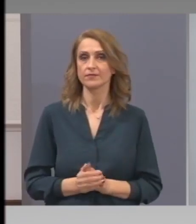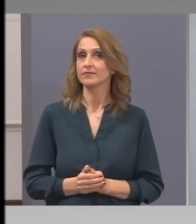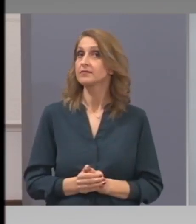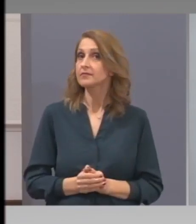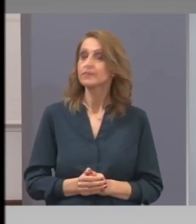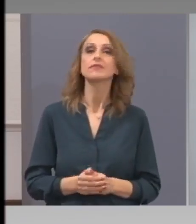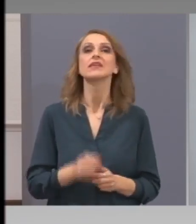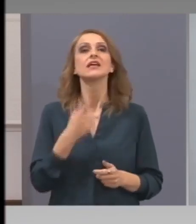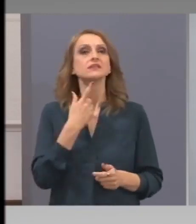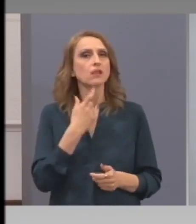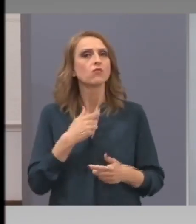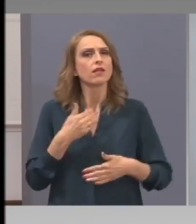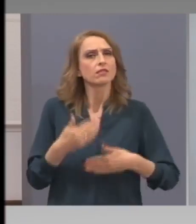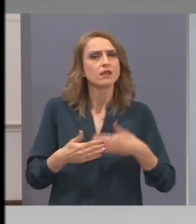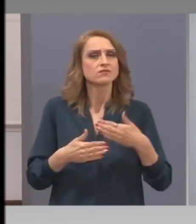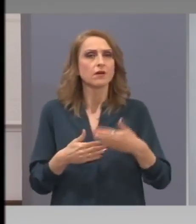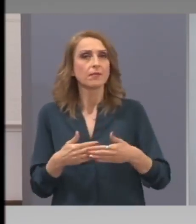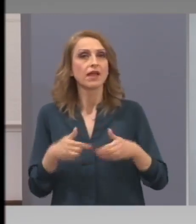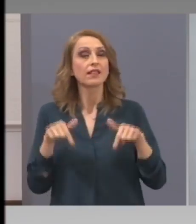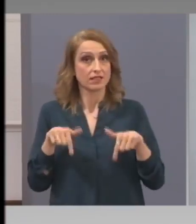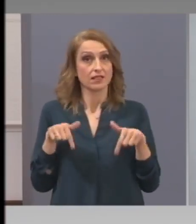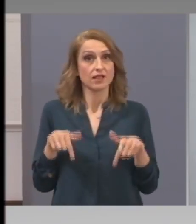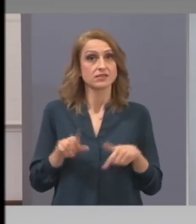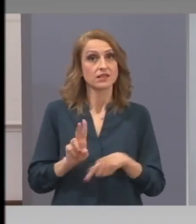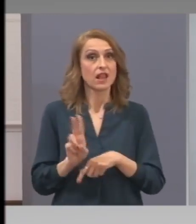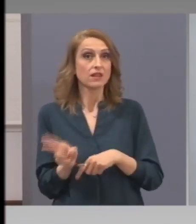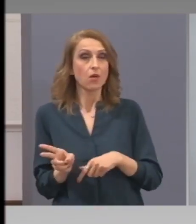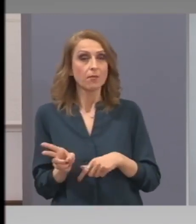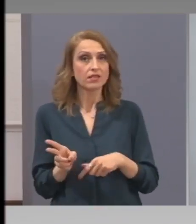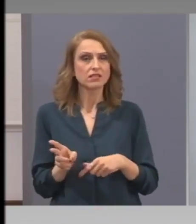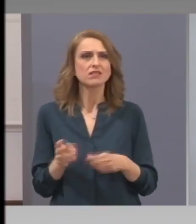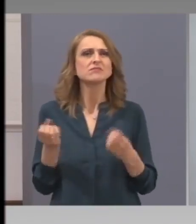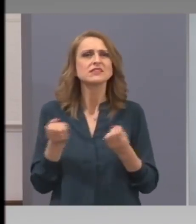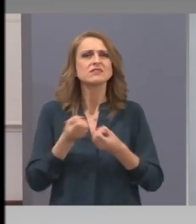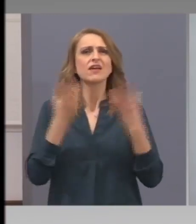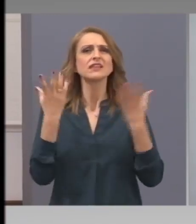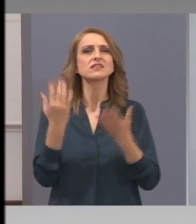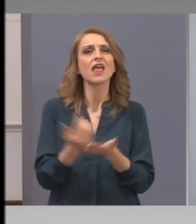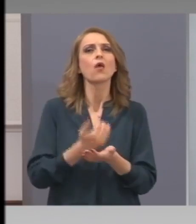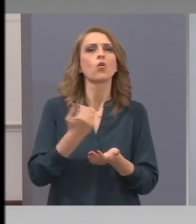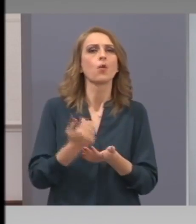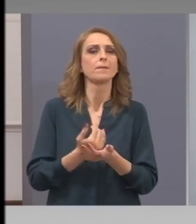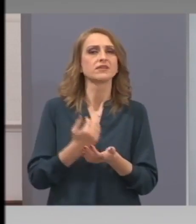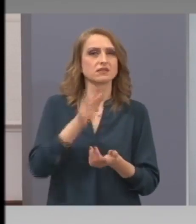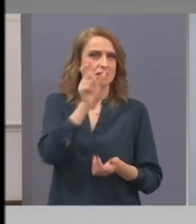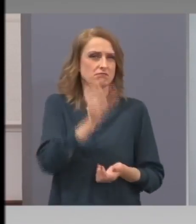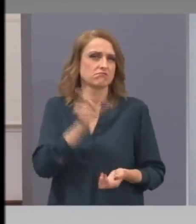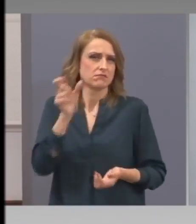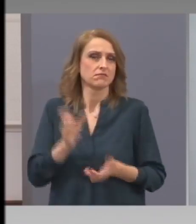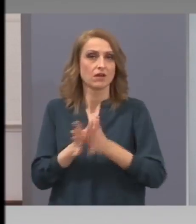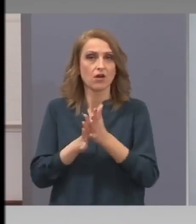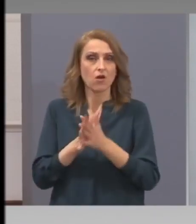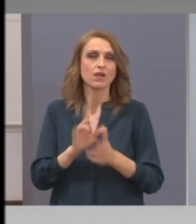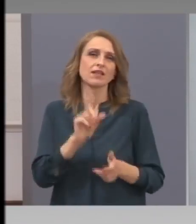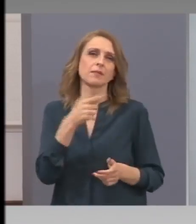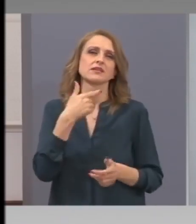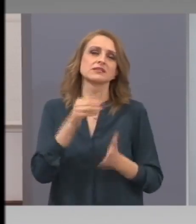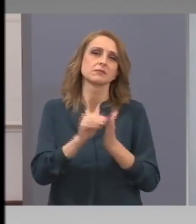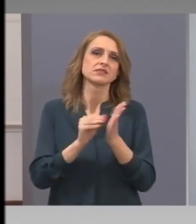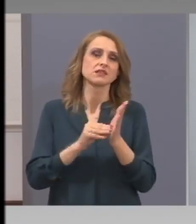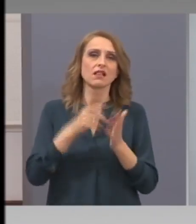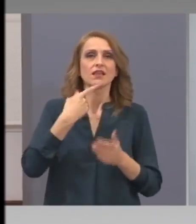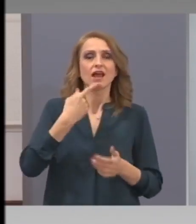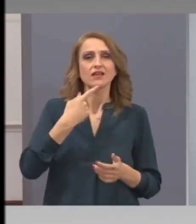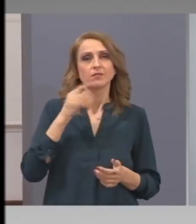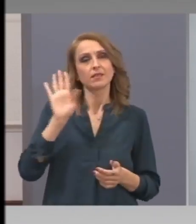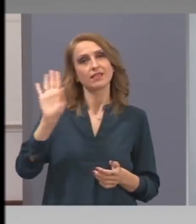действаме по това начин. Днеска след обед водещи икономисти. Просто ние им казваме имената бяха с Дончев,